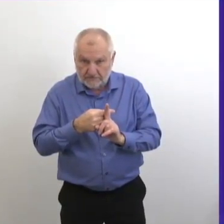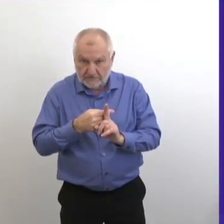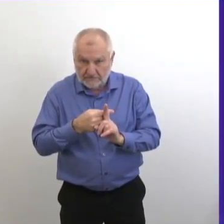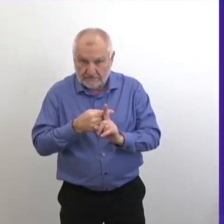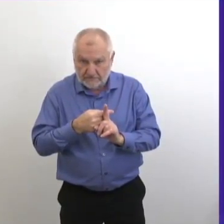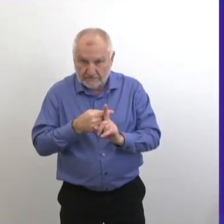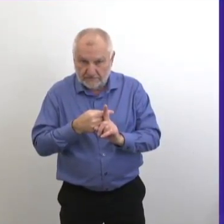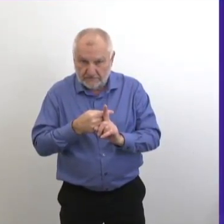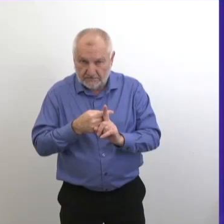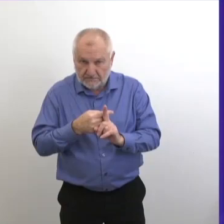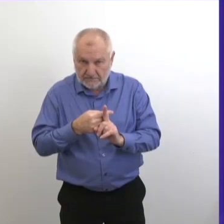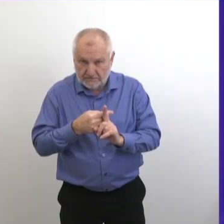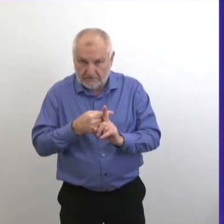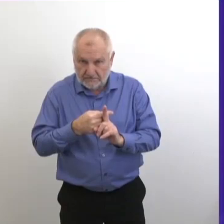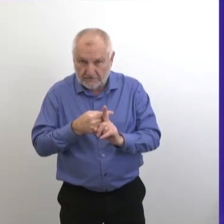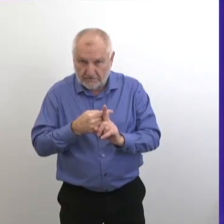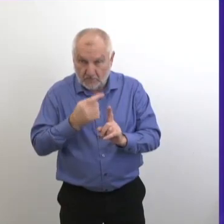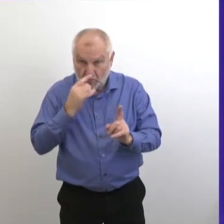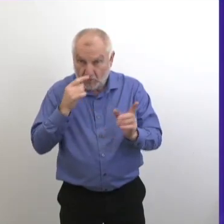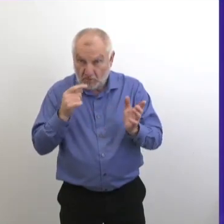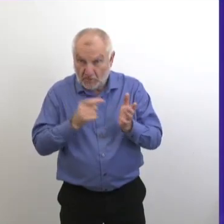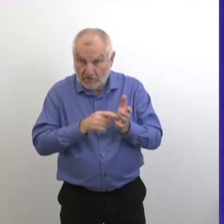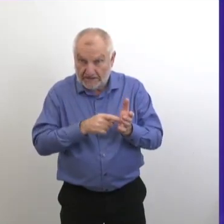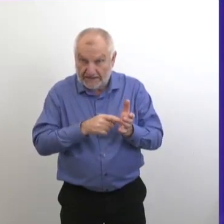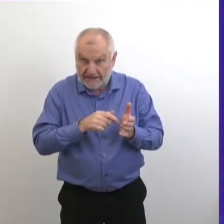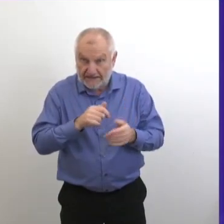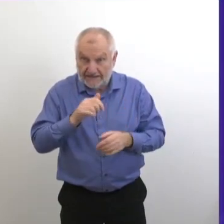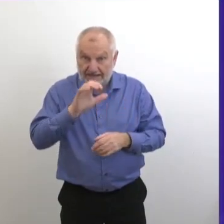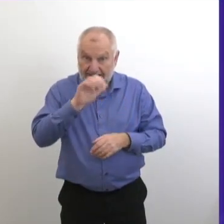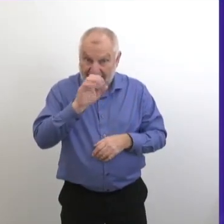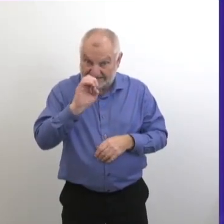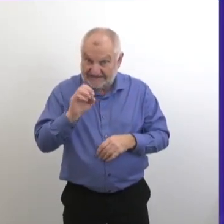Alors, on a vu que le nombre de cas se stabilise.